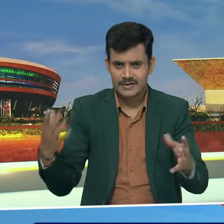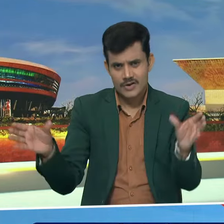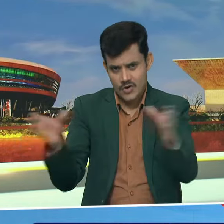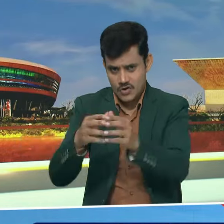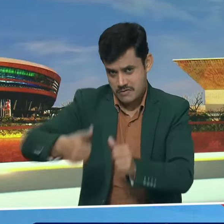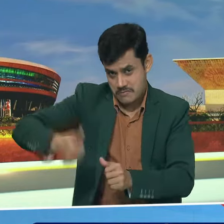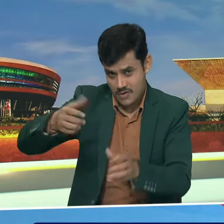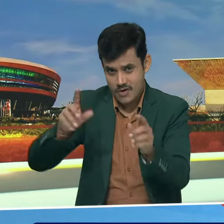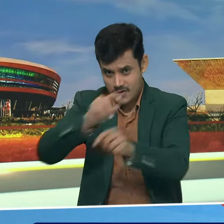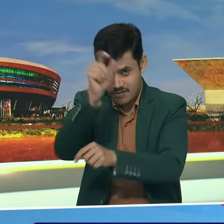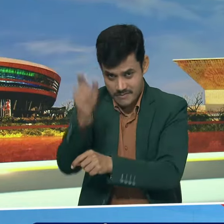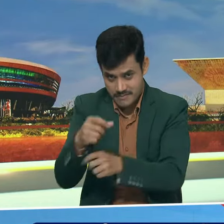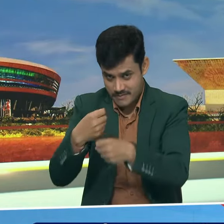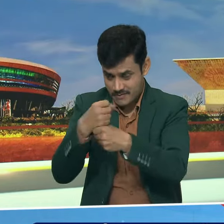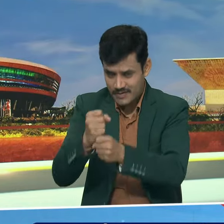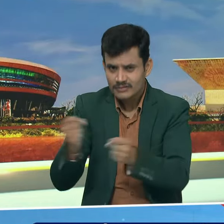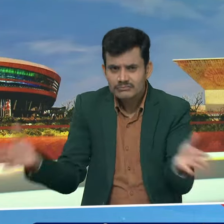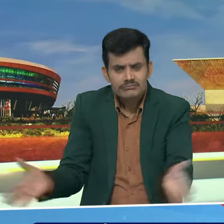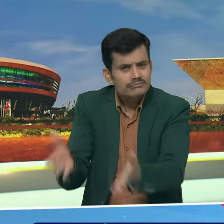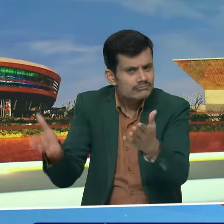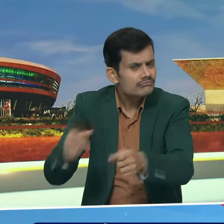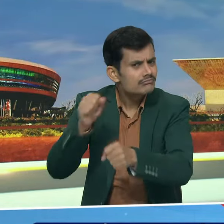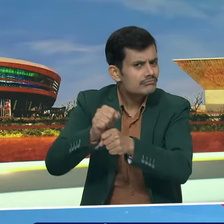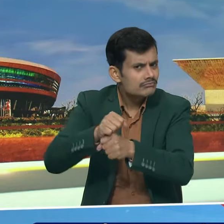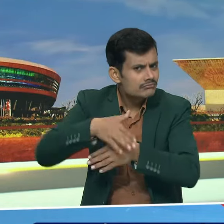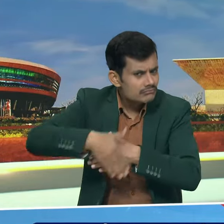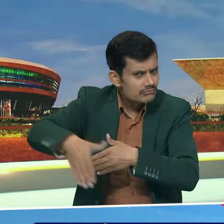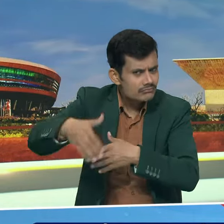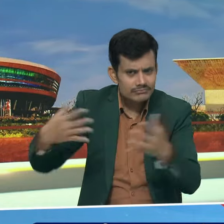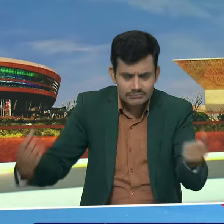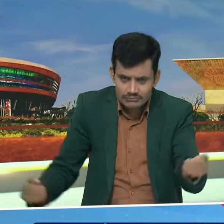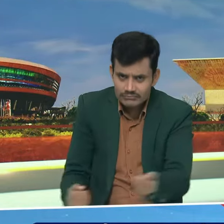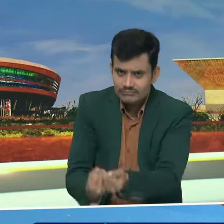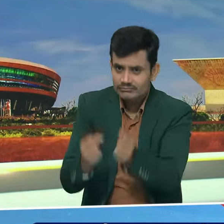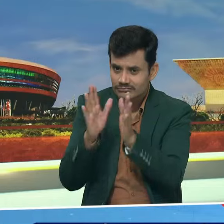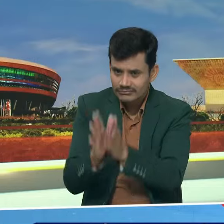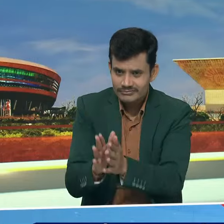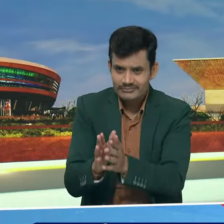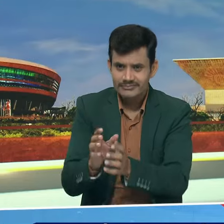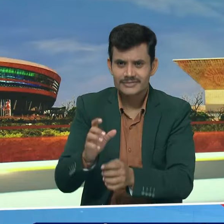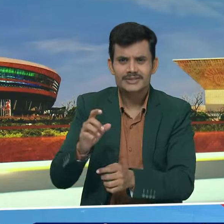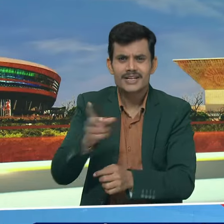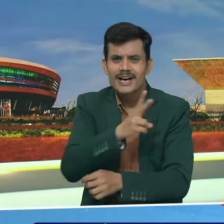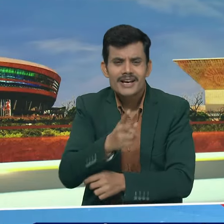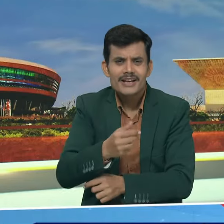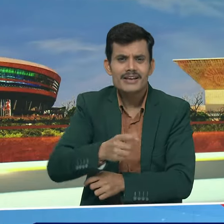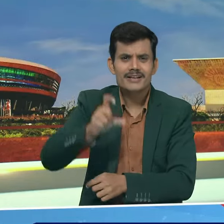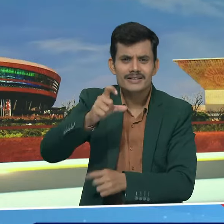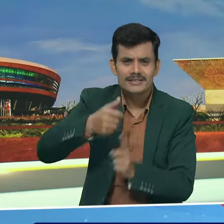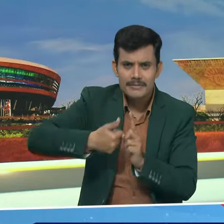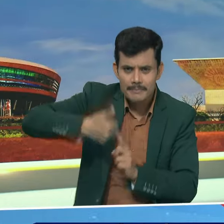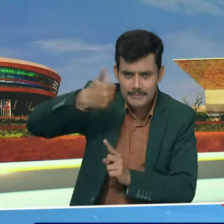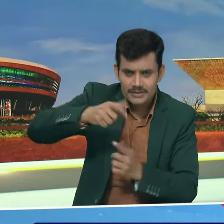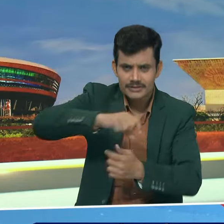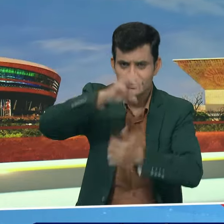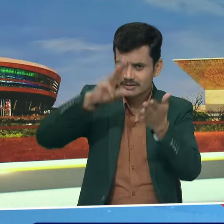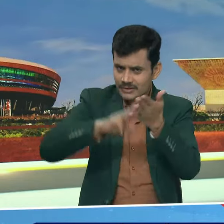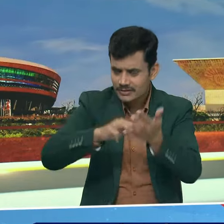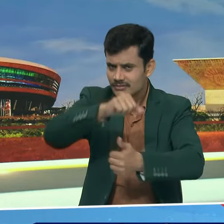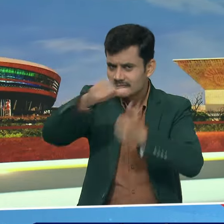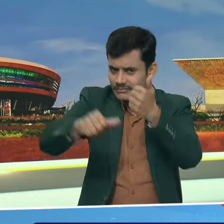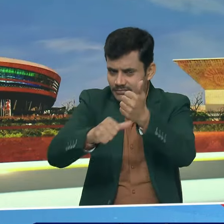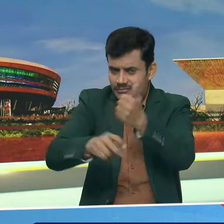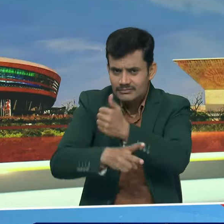उसको काम करने देना चाहिए, और उसमें रेल्वे से, जो सेक्टरी बनी है, वो रेल्वे से हैं, तो सभी मिलकर